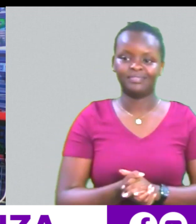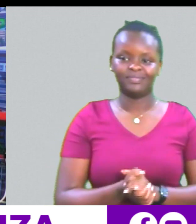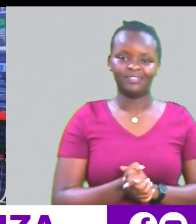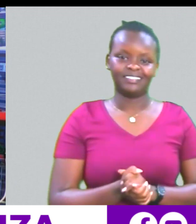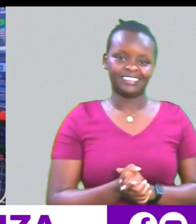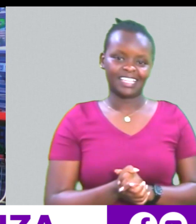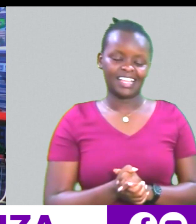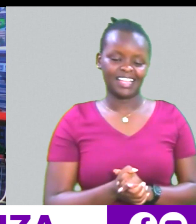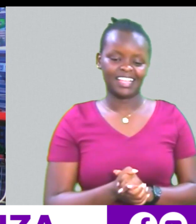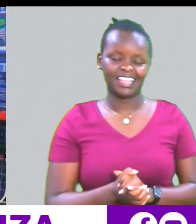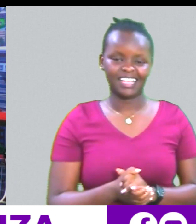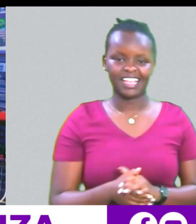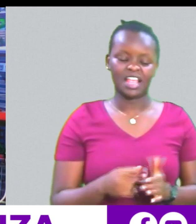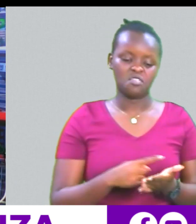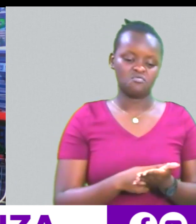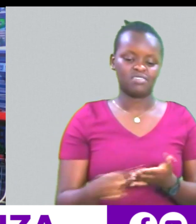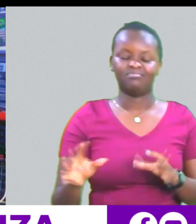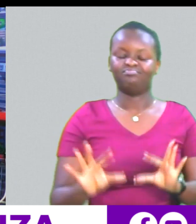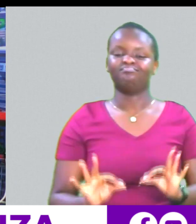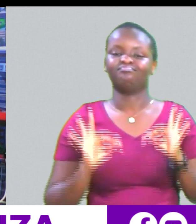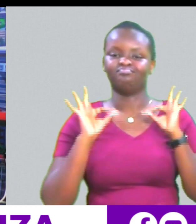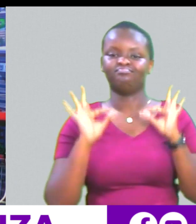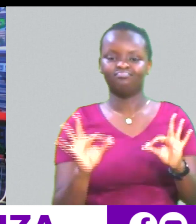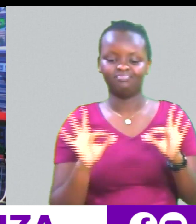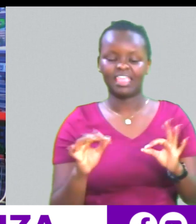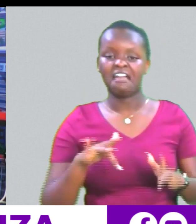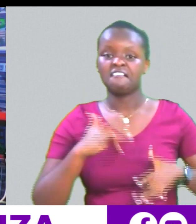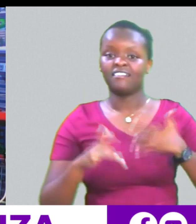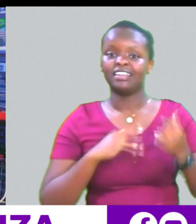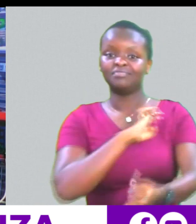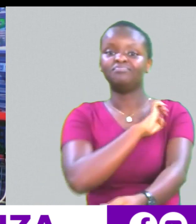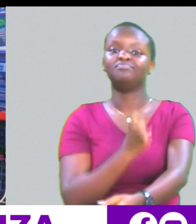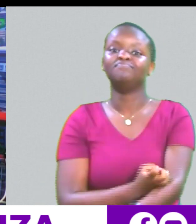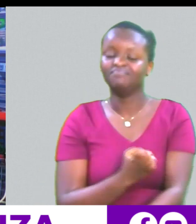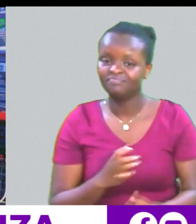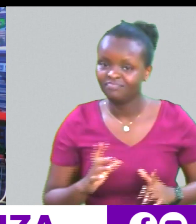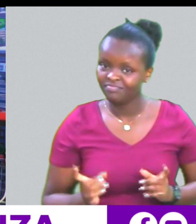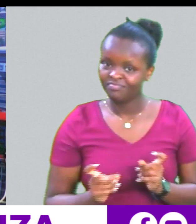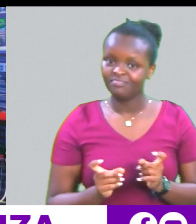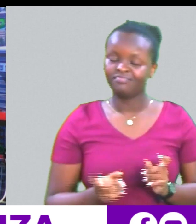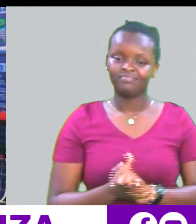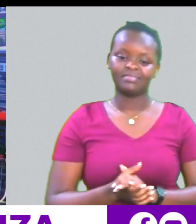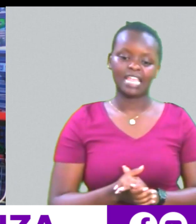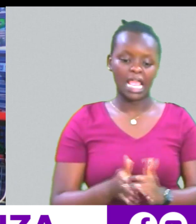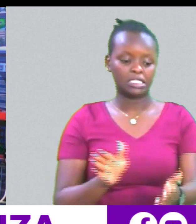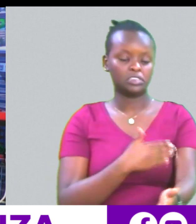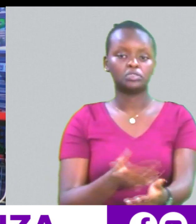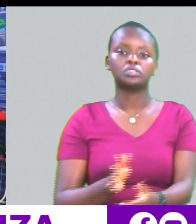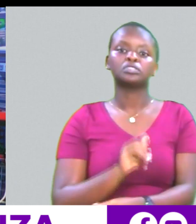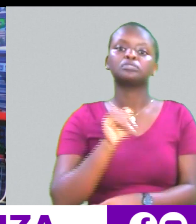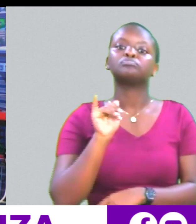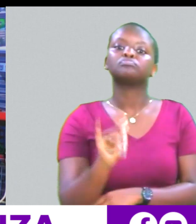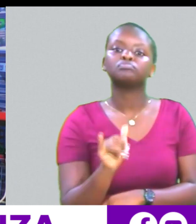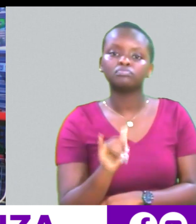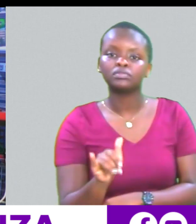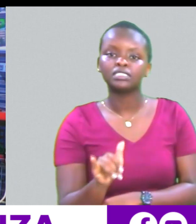It's been an amazing week Can you feel the energy? Nakuambia Hizo ngoma kuna vile tunarelease